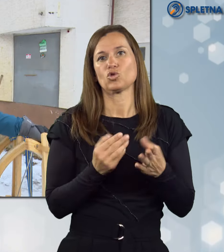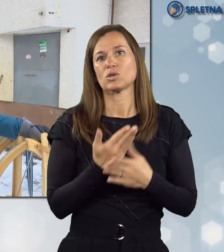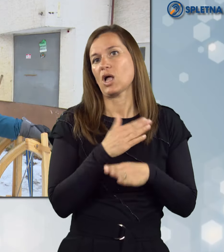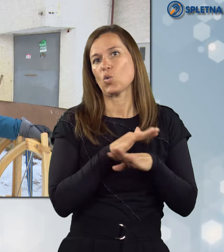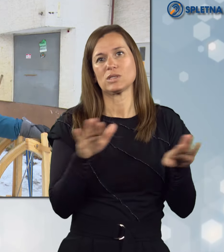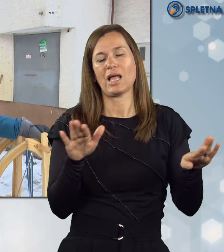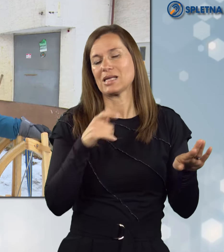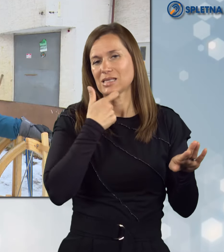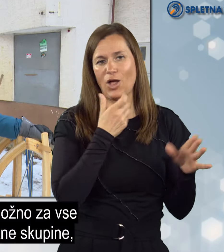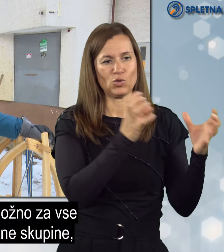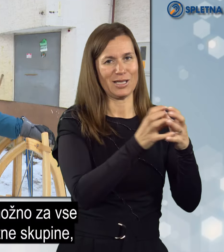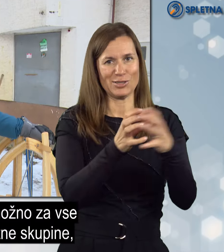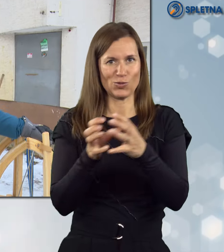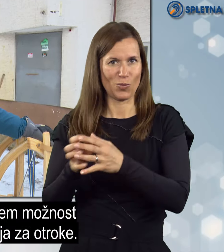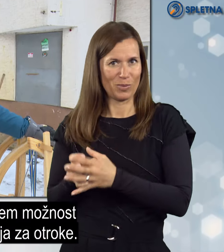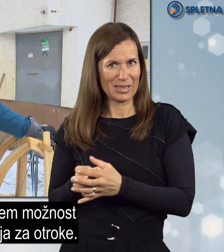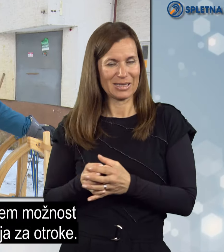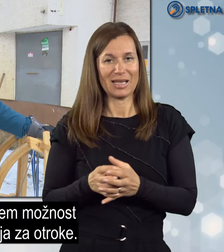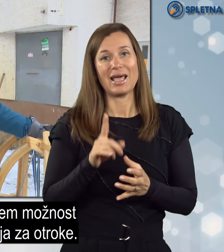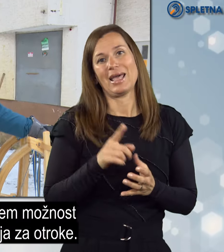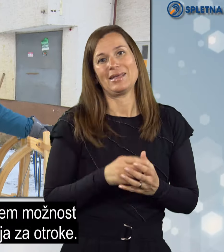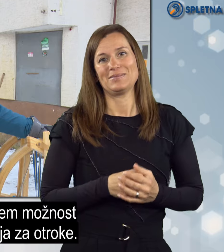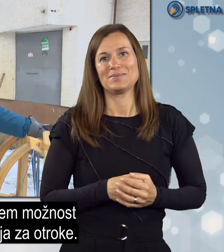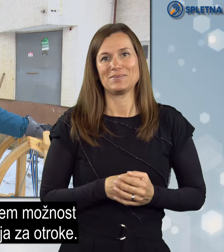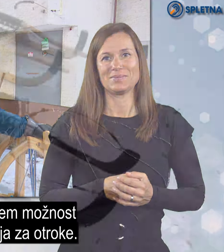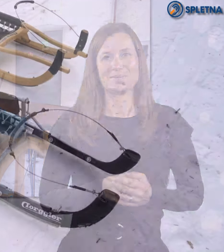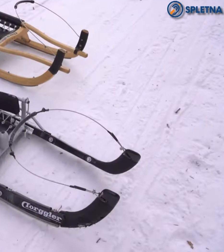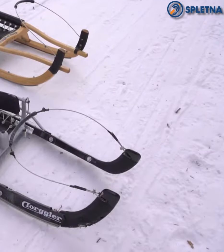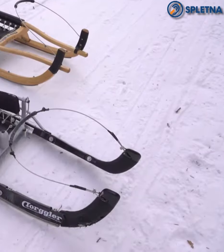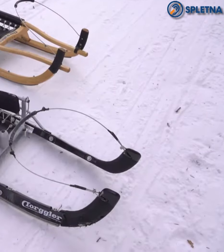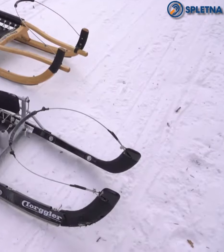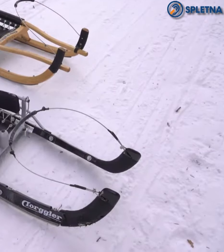za vse starostne skupine sankanja predvsem.